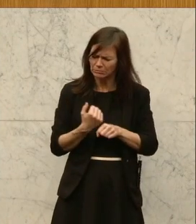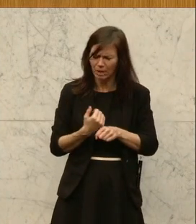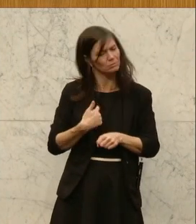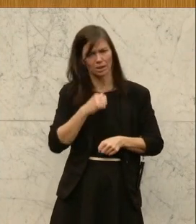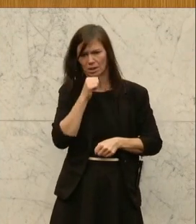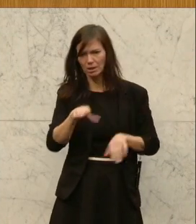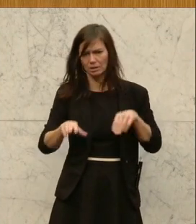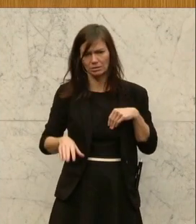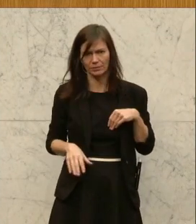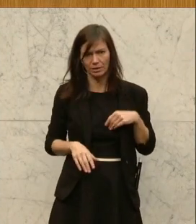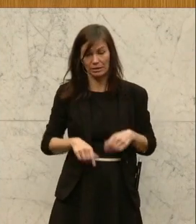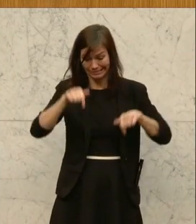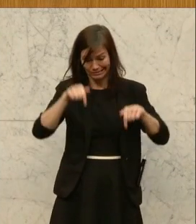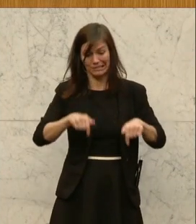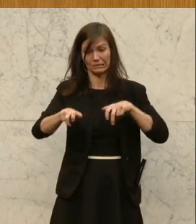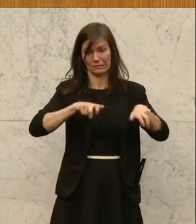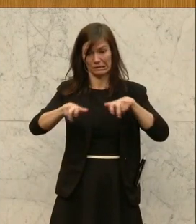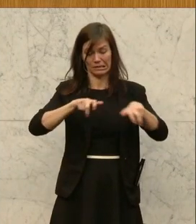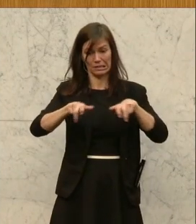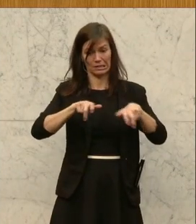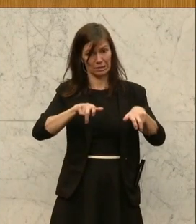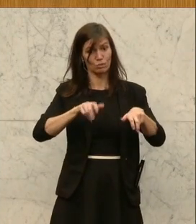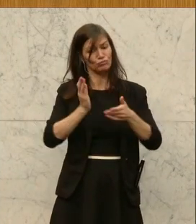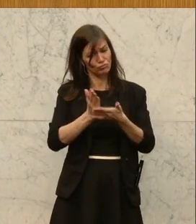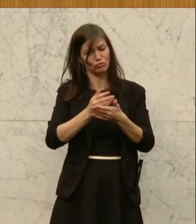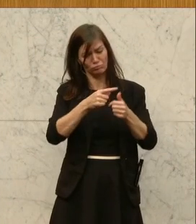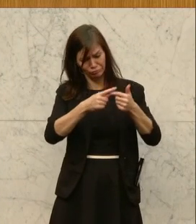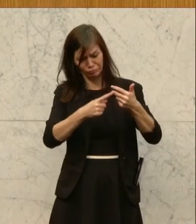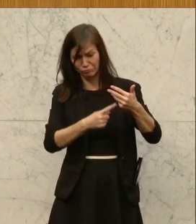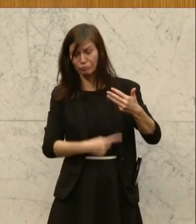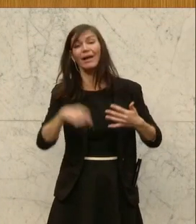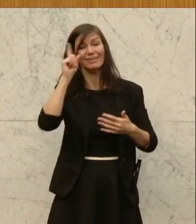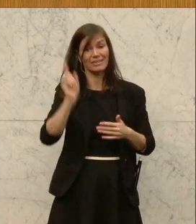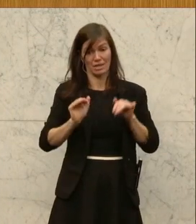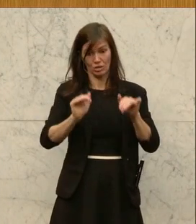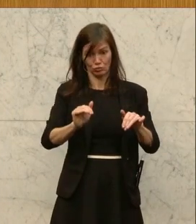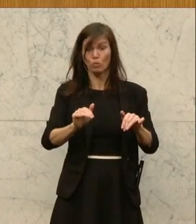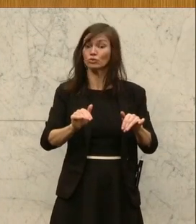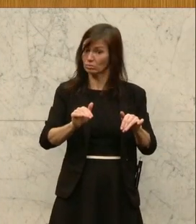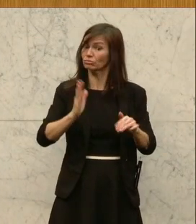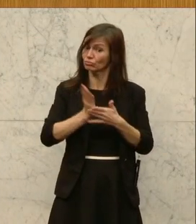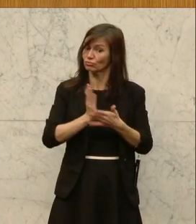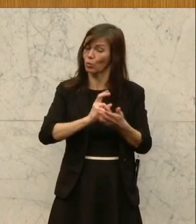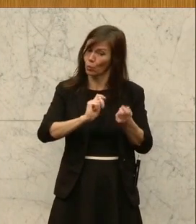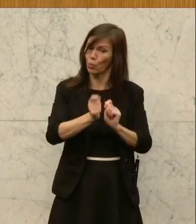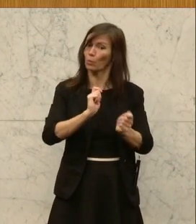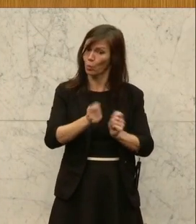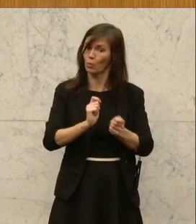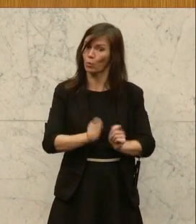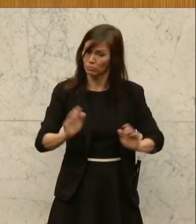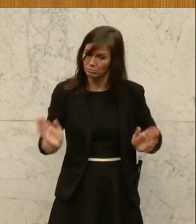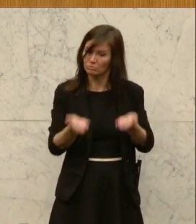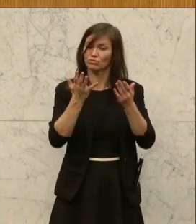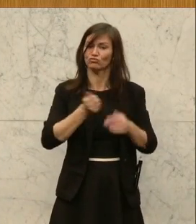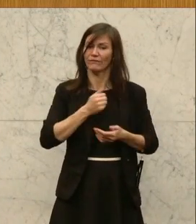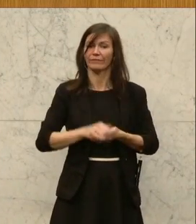nicht gelten. Diese Regierung hat schon einiges im Tierschutzbereich auf den Weg gebracht. Die Transportfähigkeit